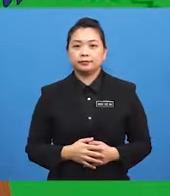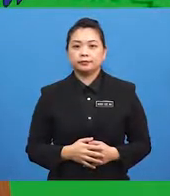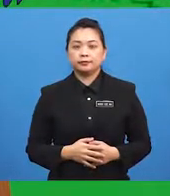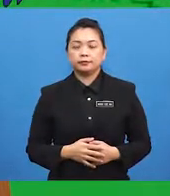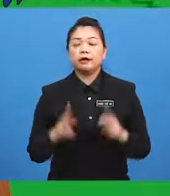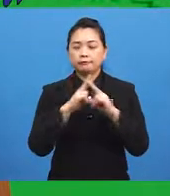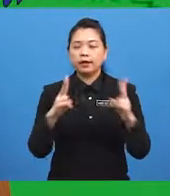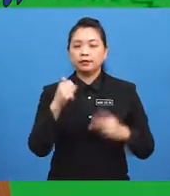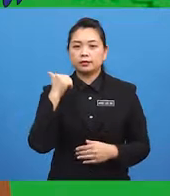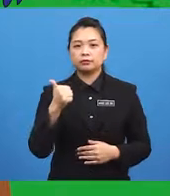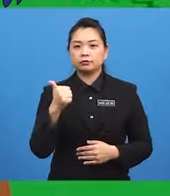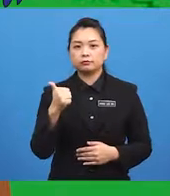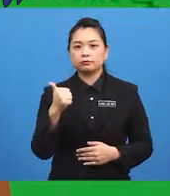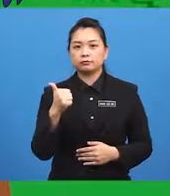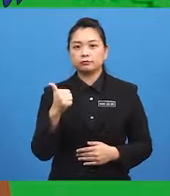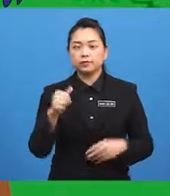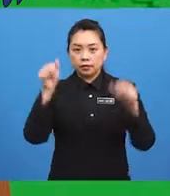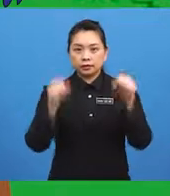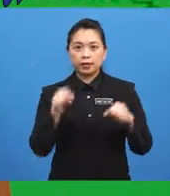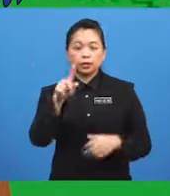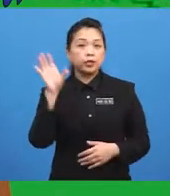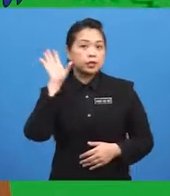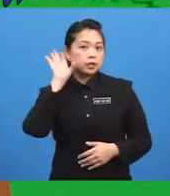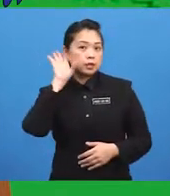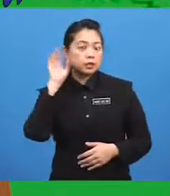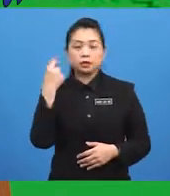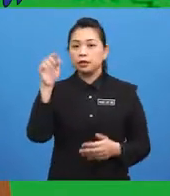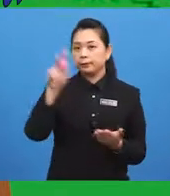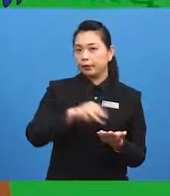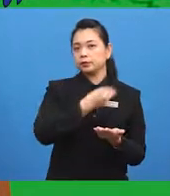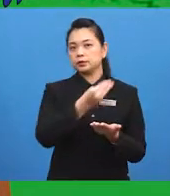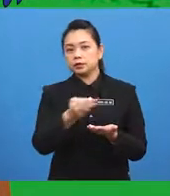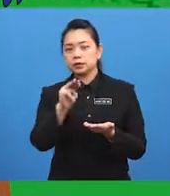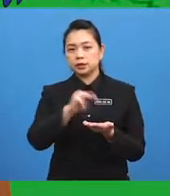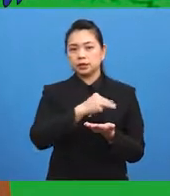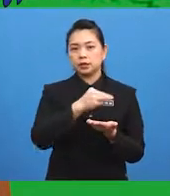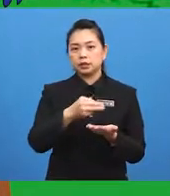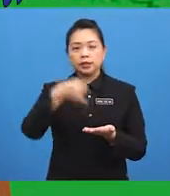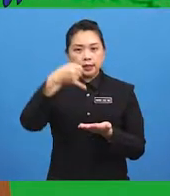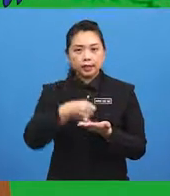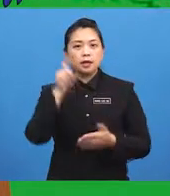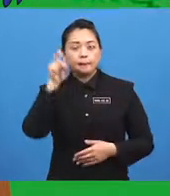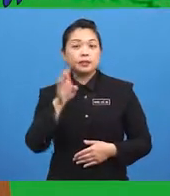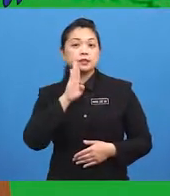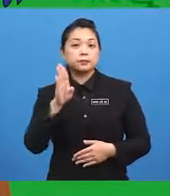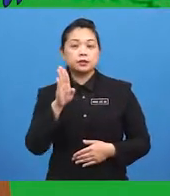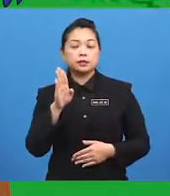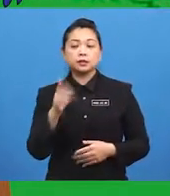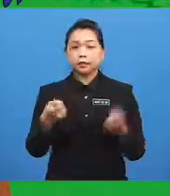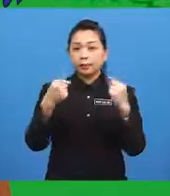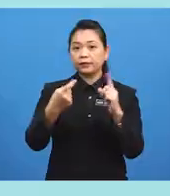Very good! Can you hear... ...the music? It must be coming... ...from my radio.